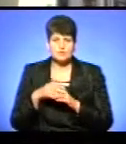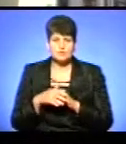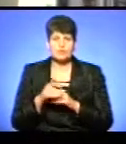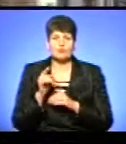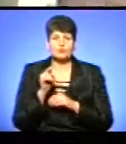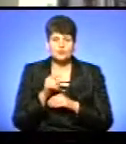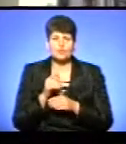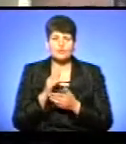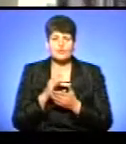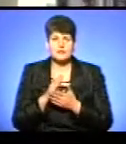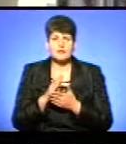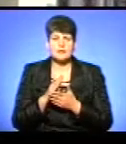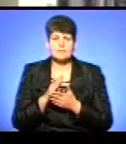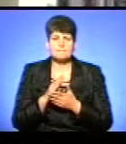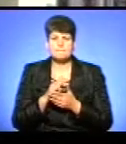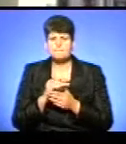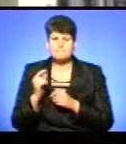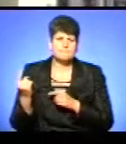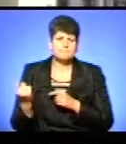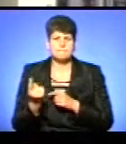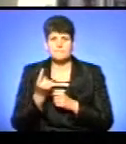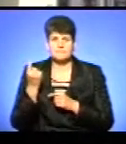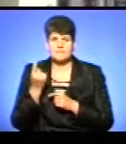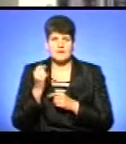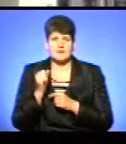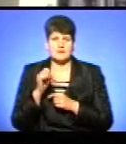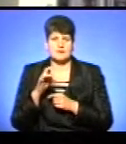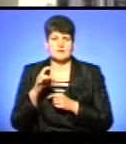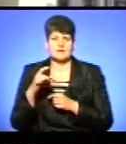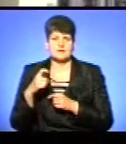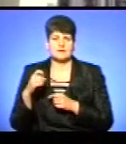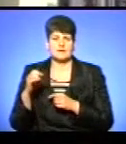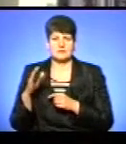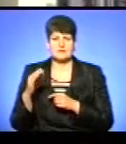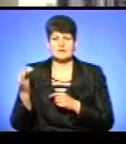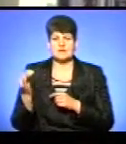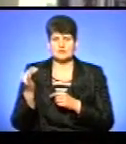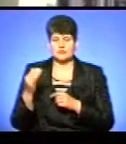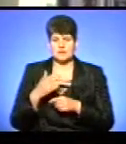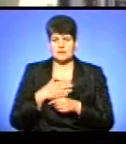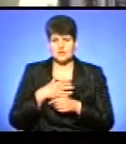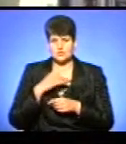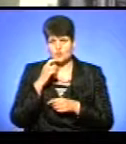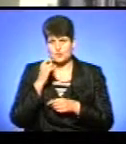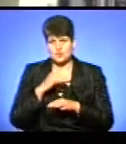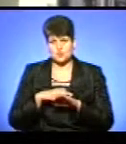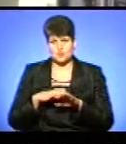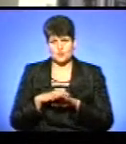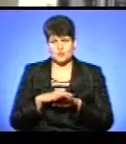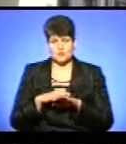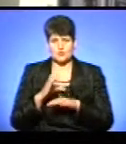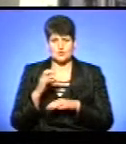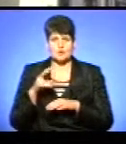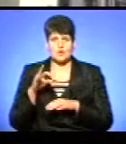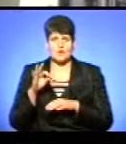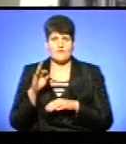це є найпервісніші архіви історії нашого українського народу, славян,